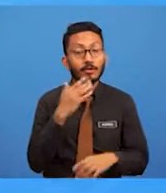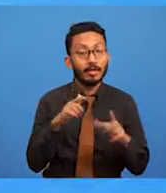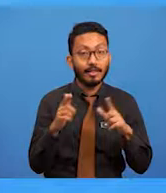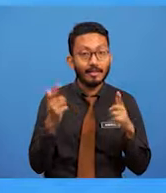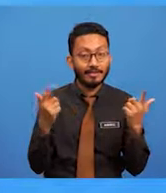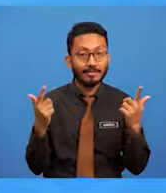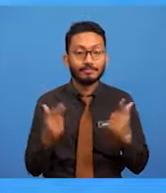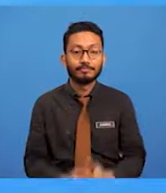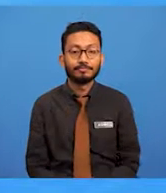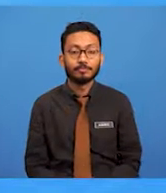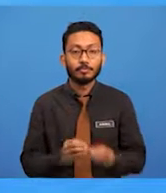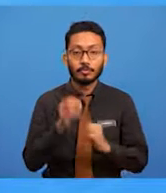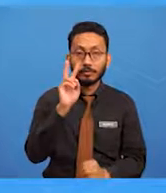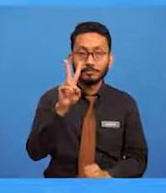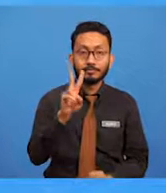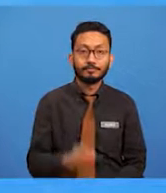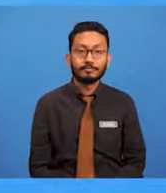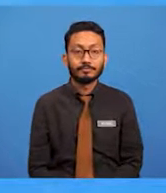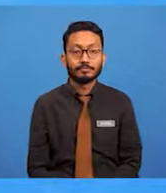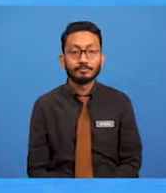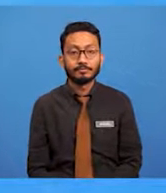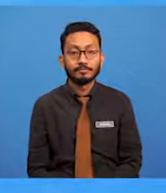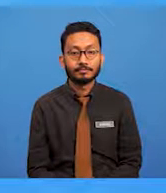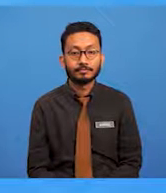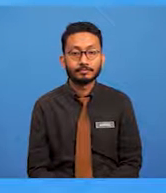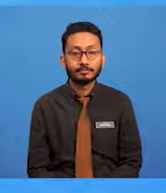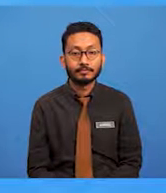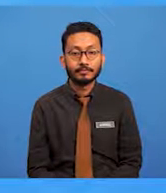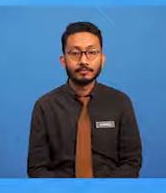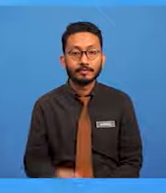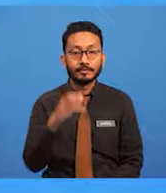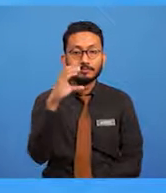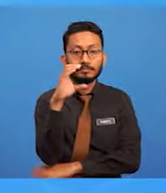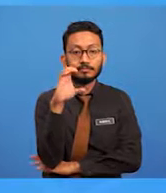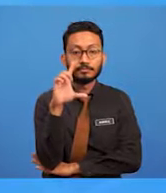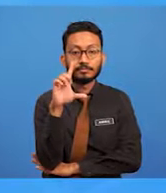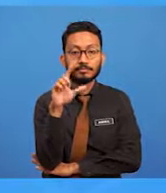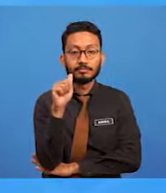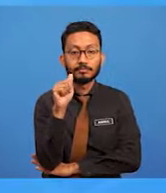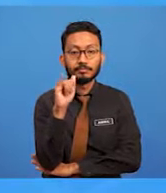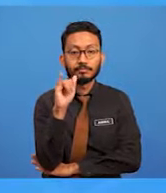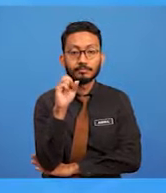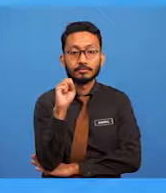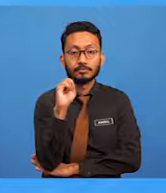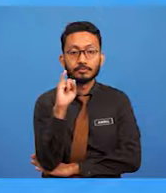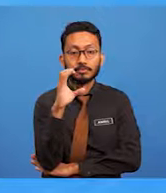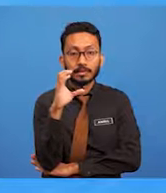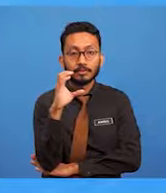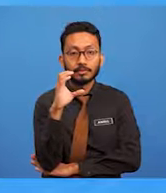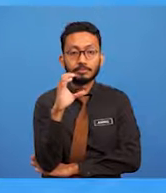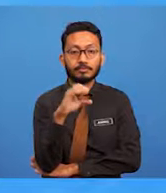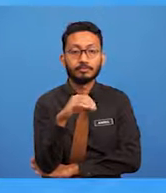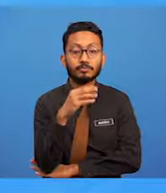kedua adalah konsep warna klasik. Ia adalah warna yang